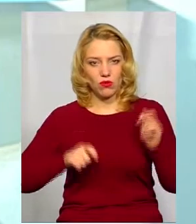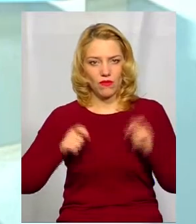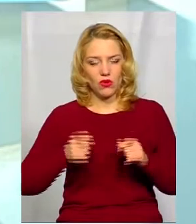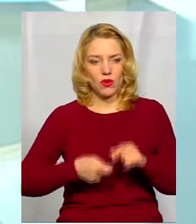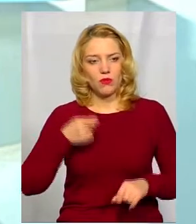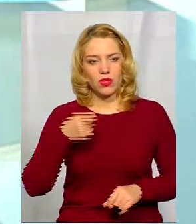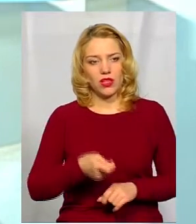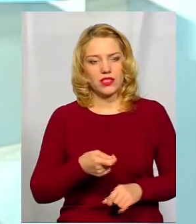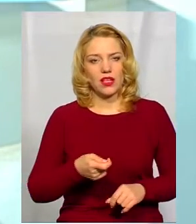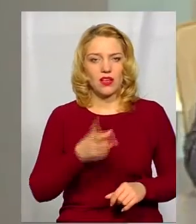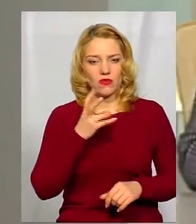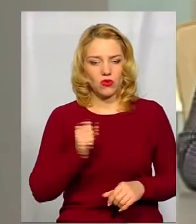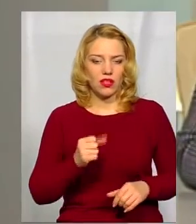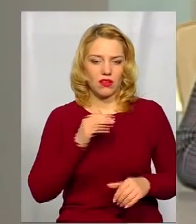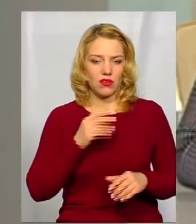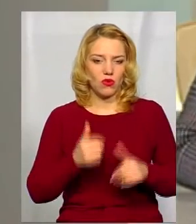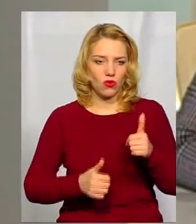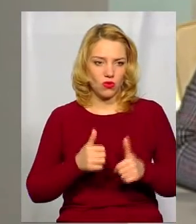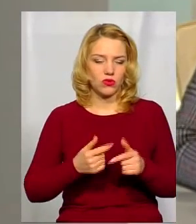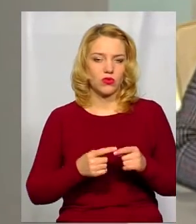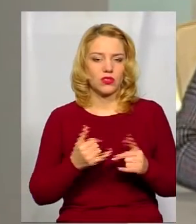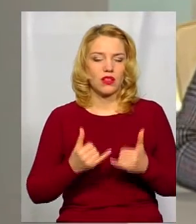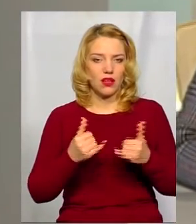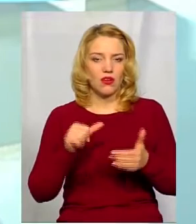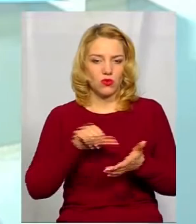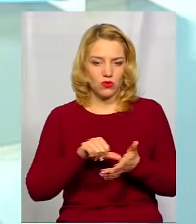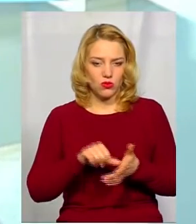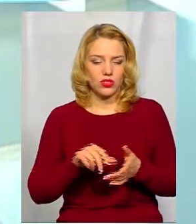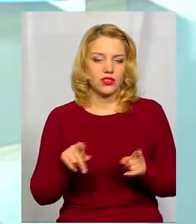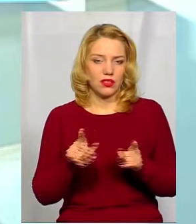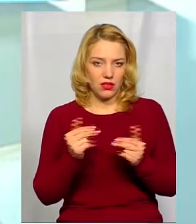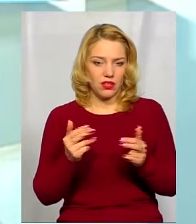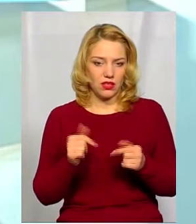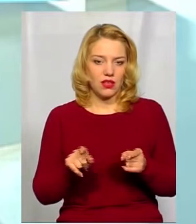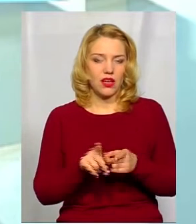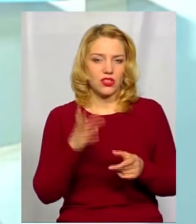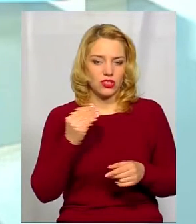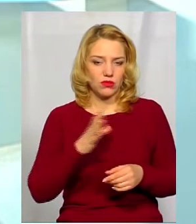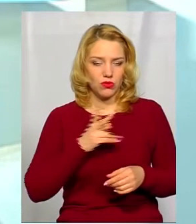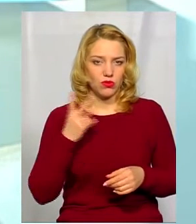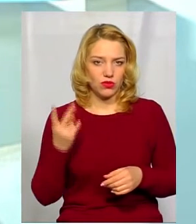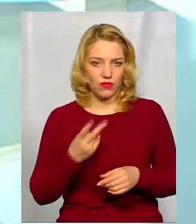наступний конкурс. Для участі. Так, так. І, крім того, у нас ще було дві виставки